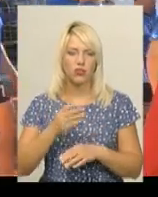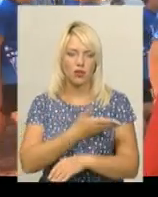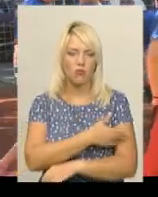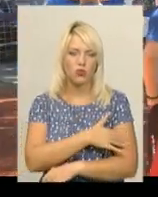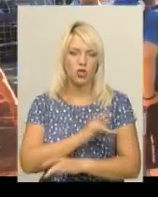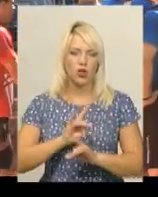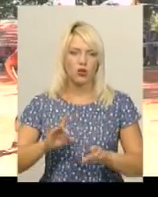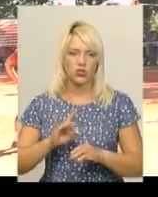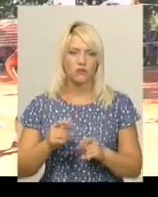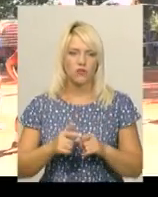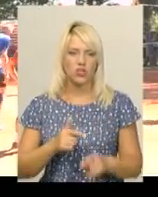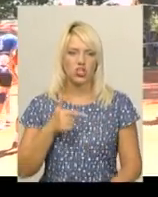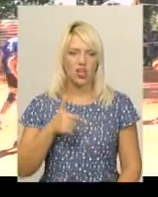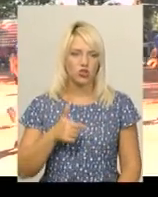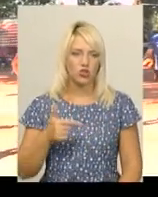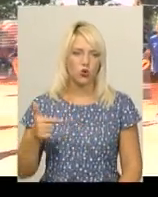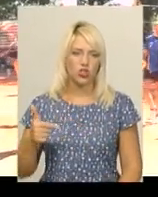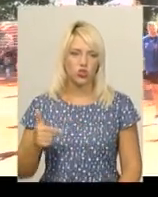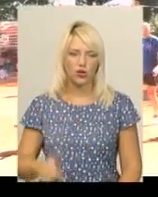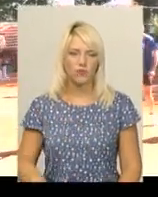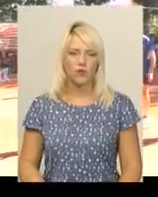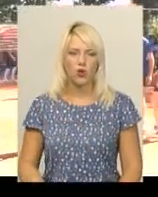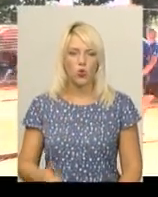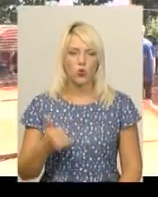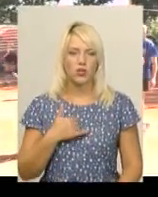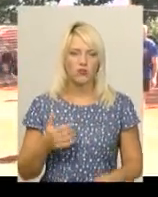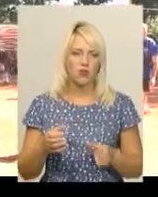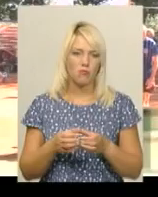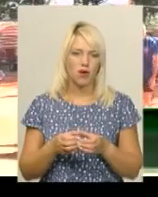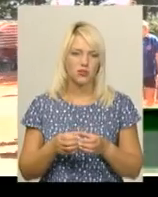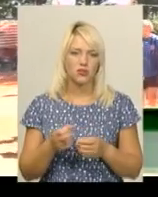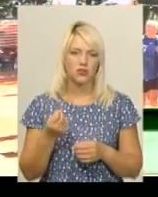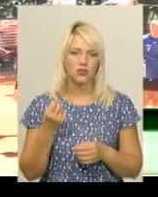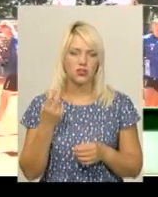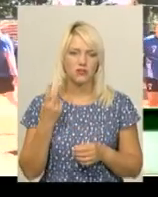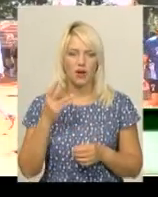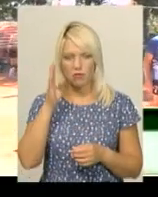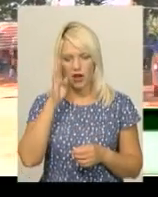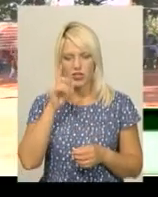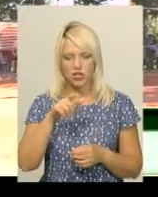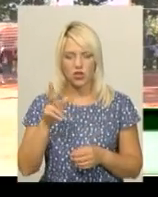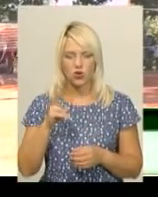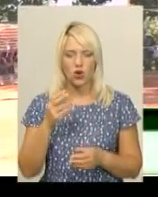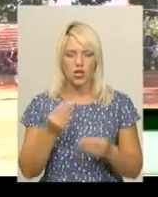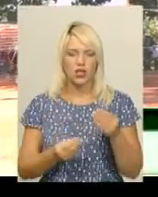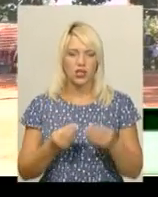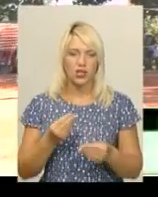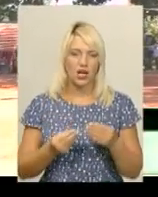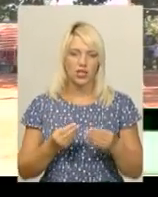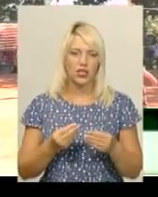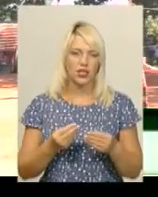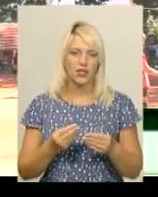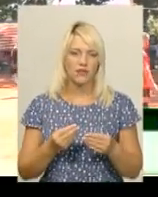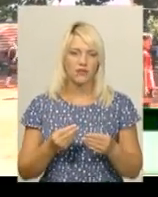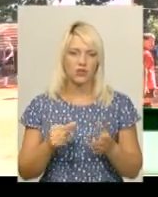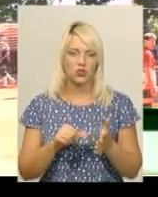розповів гравець Гжежош Горічка. «У нас в команді два мальчики, які грали». «У нашій команді двоє гравців